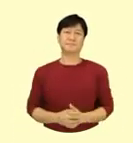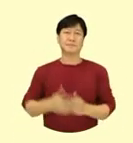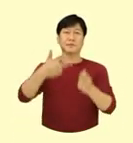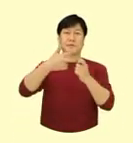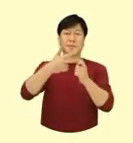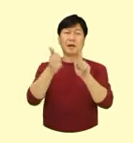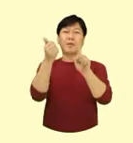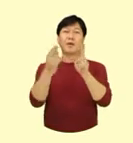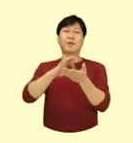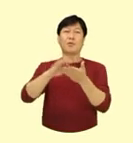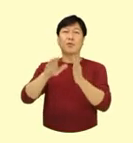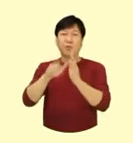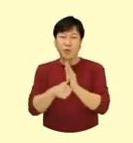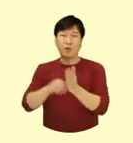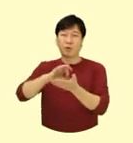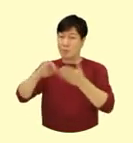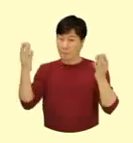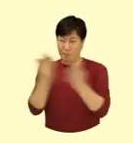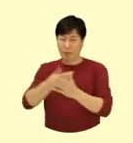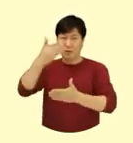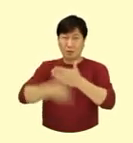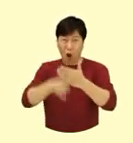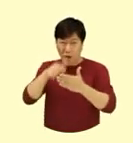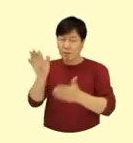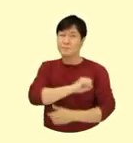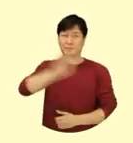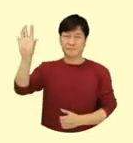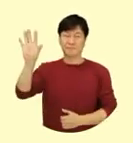일회용인 제품일 경우 사용하고 남은 부분은 폐기합니다.